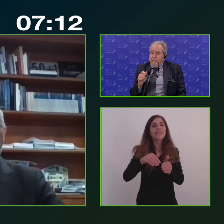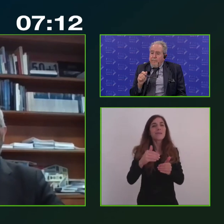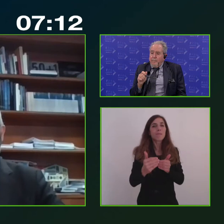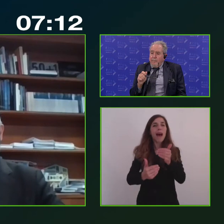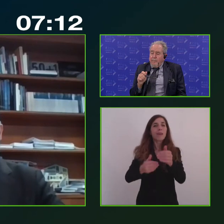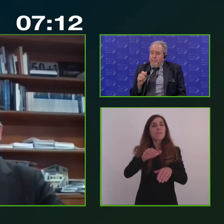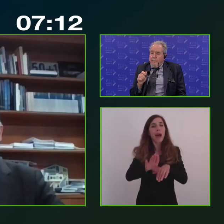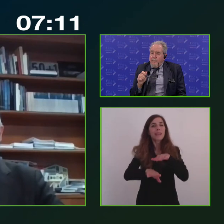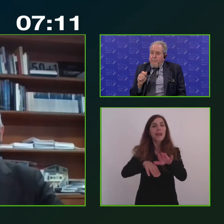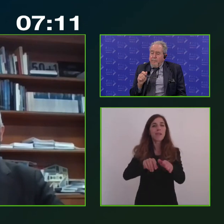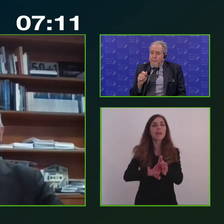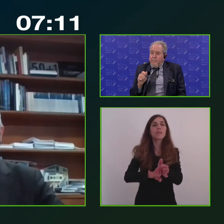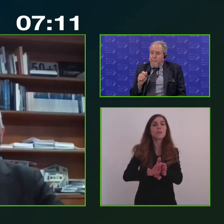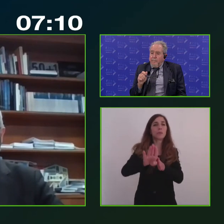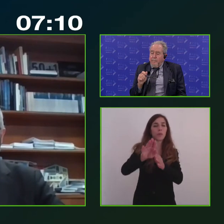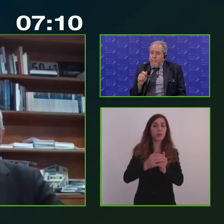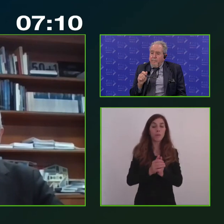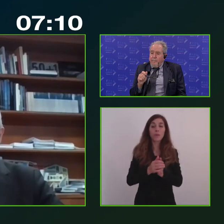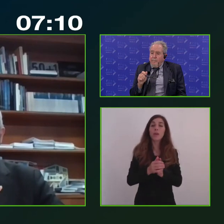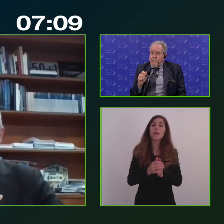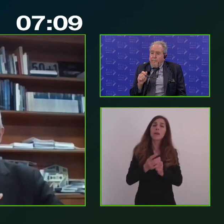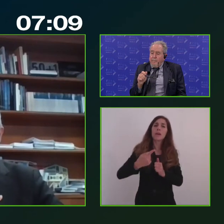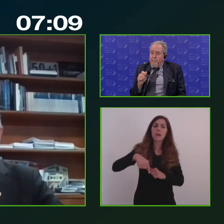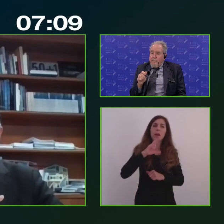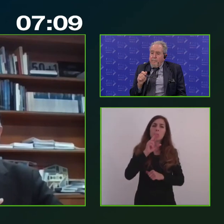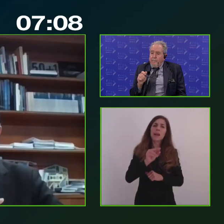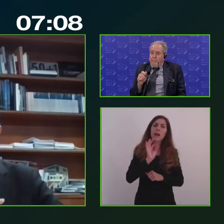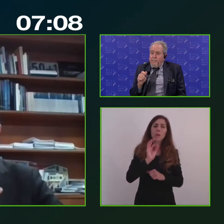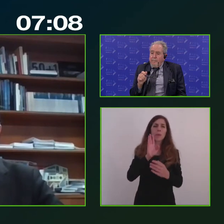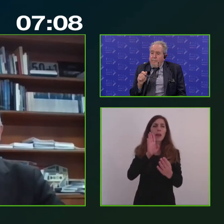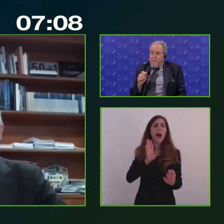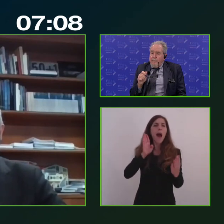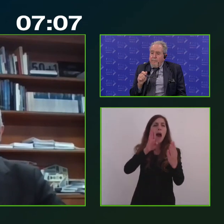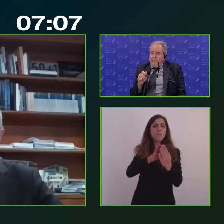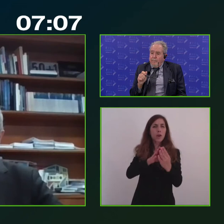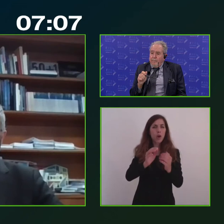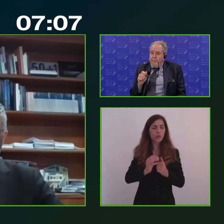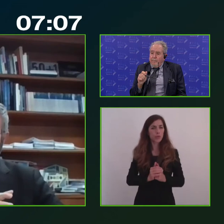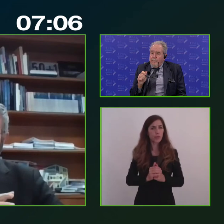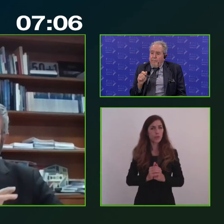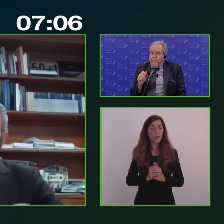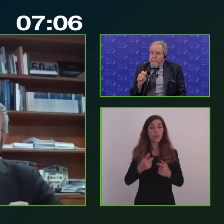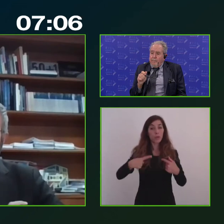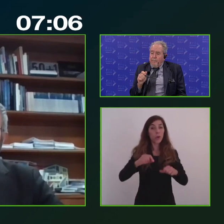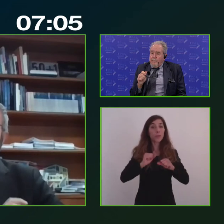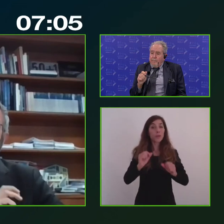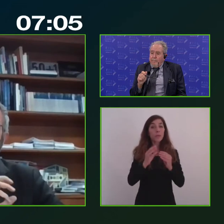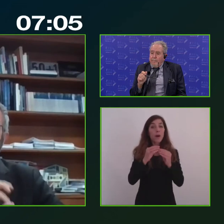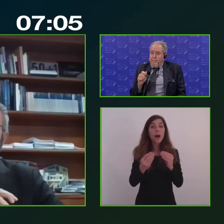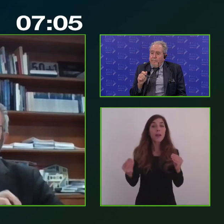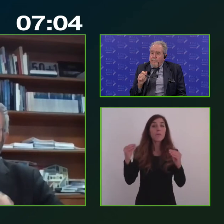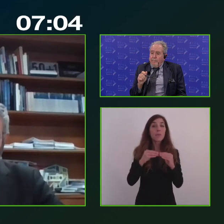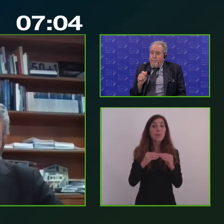un'innovazione proprio di approccio di cui abbiamo bisogno. Quello che bisogna fare di più è adottare